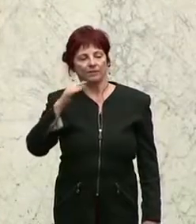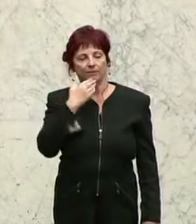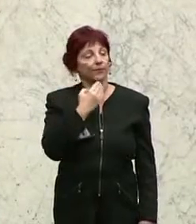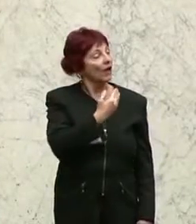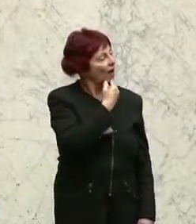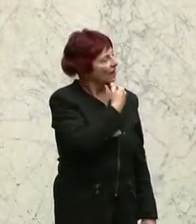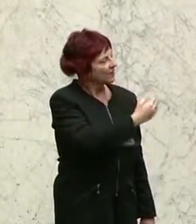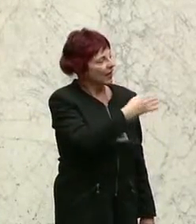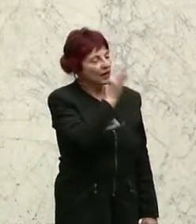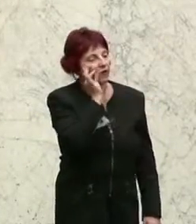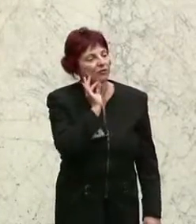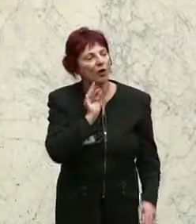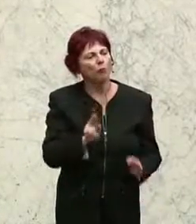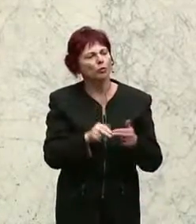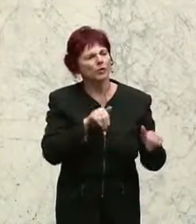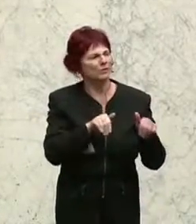Belakovic, jene Wein von der FPÖ, an Bord. найдet Danke. pleine.